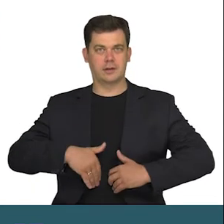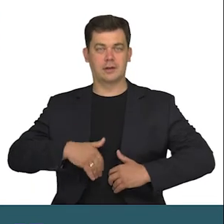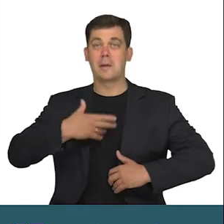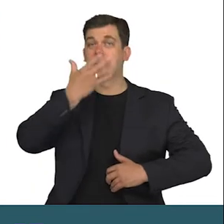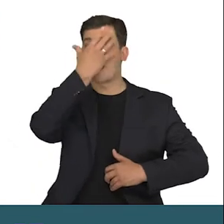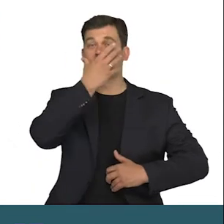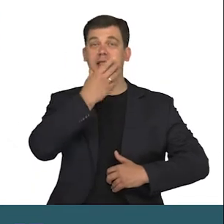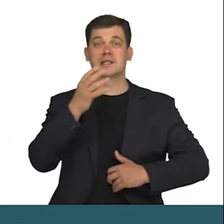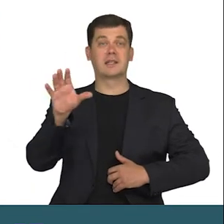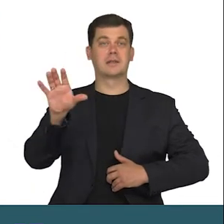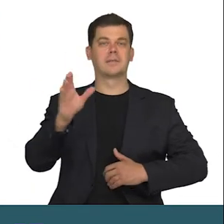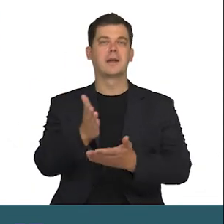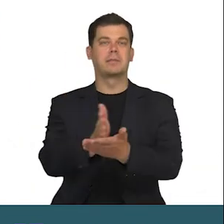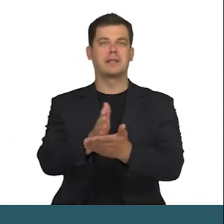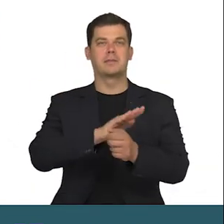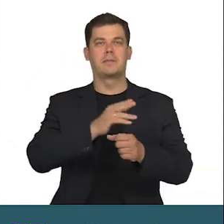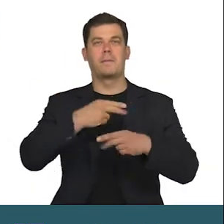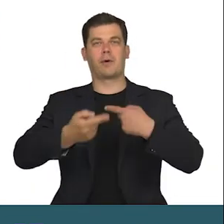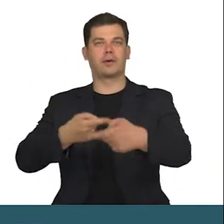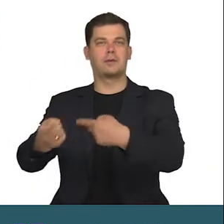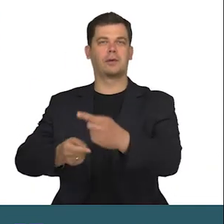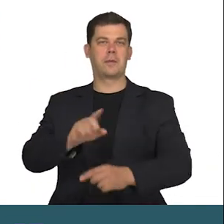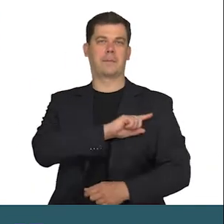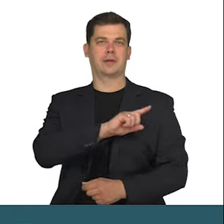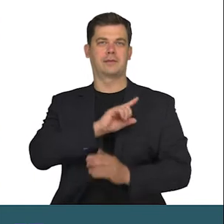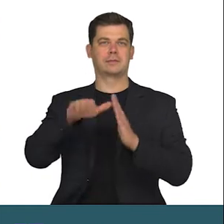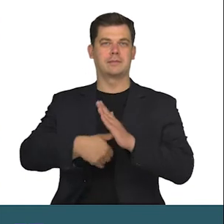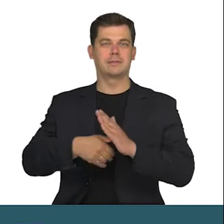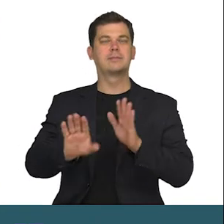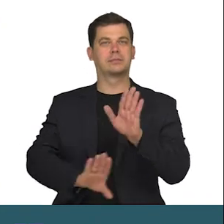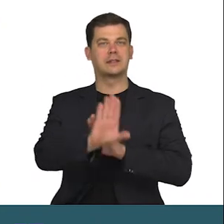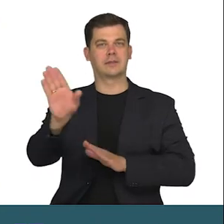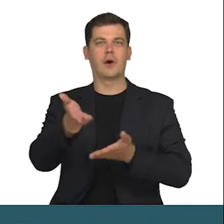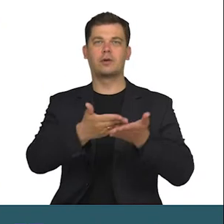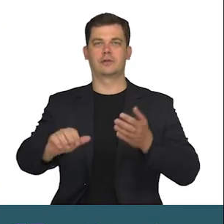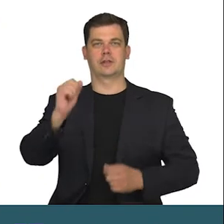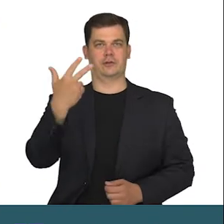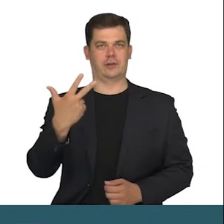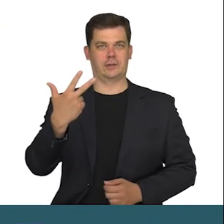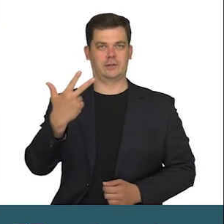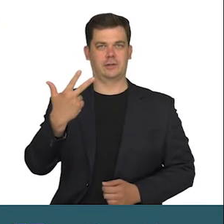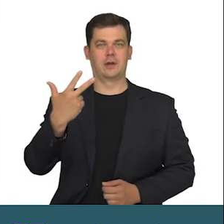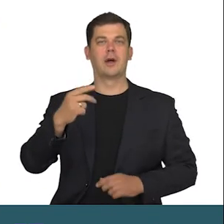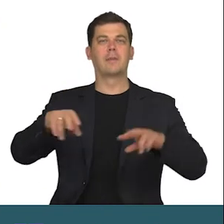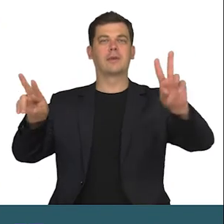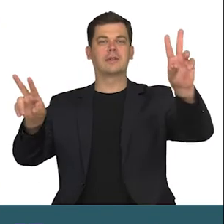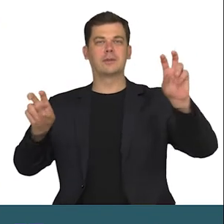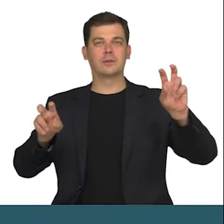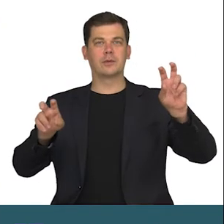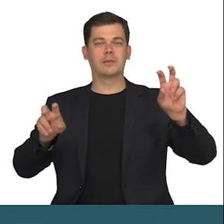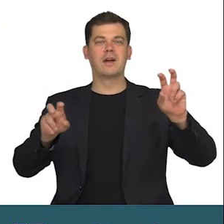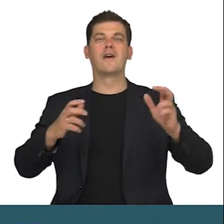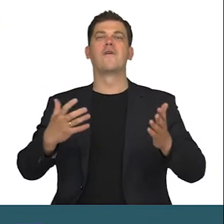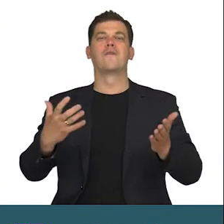Międzypokoleniowy Patrol Miejski przedstawia odcinek trzeci pod tytułem Weź nas na spacer.